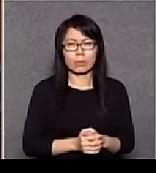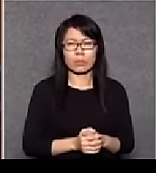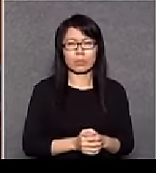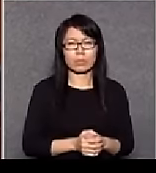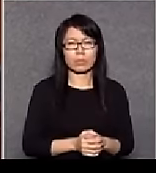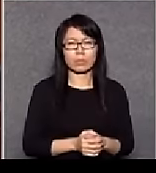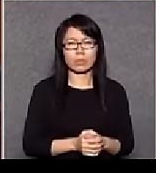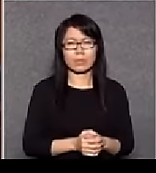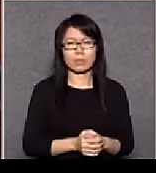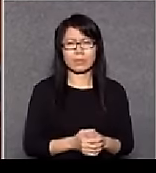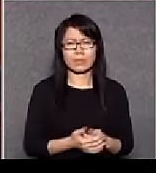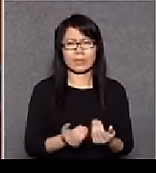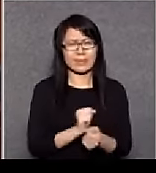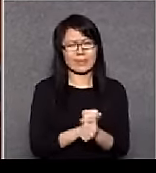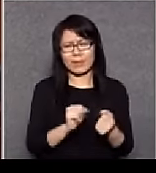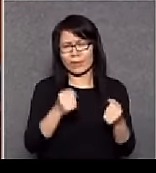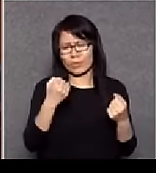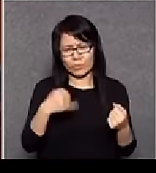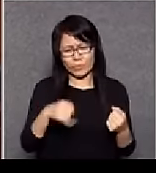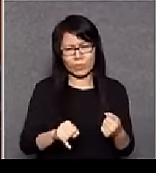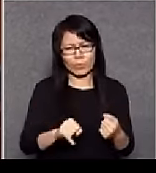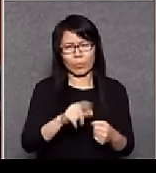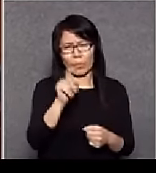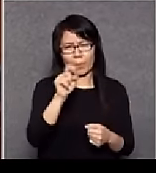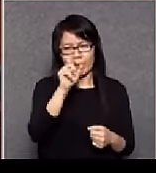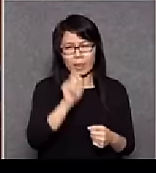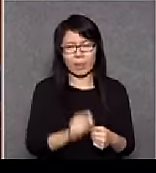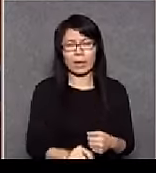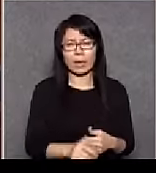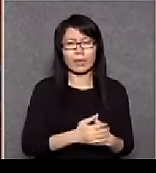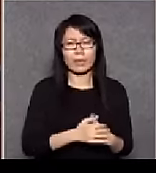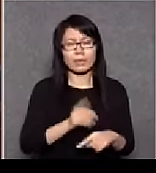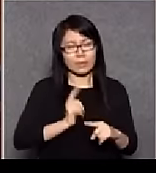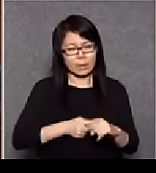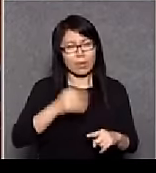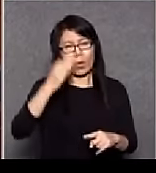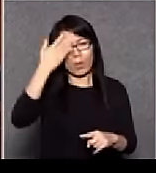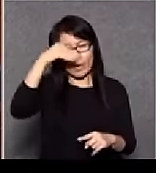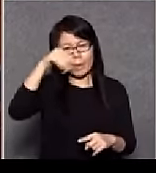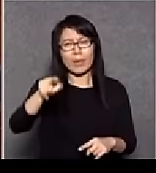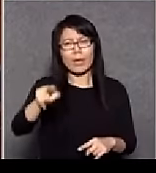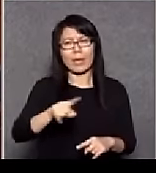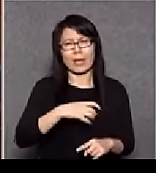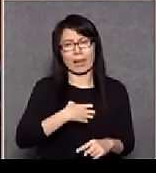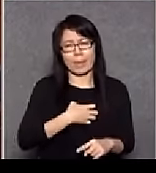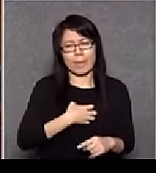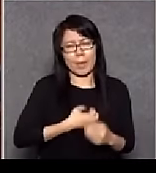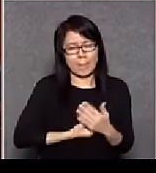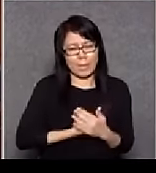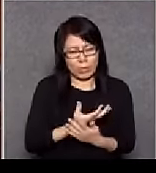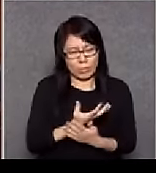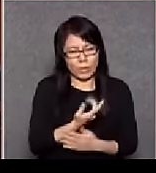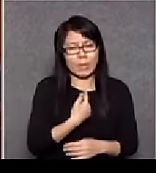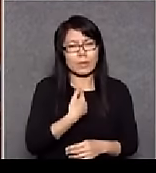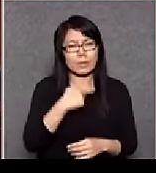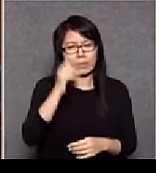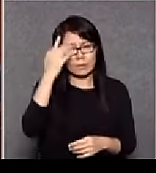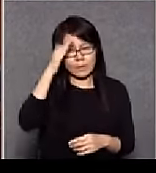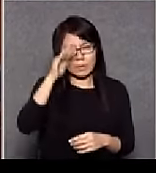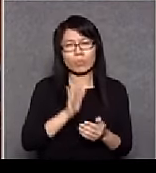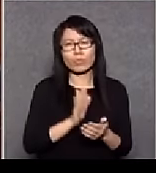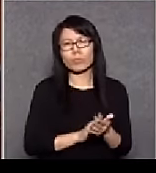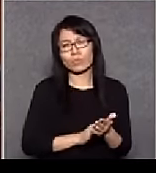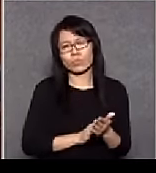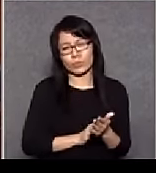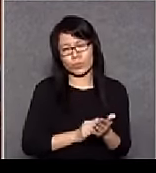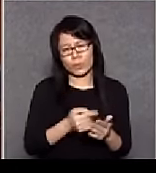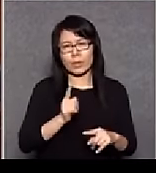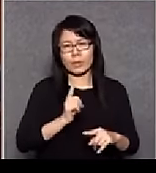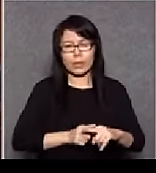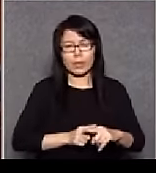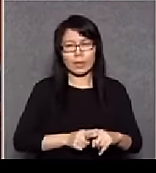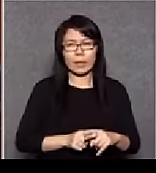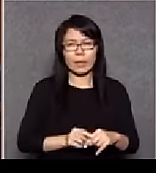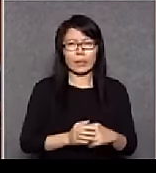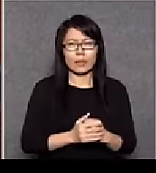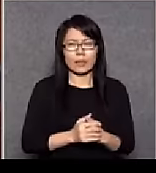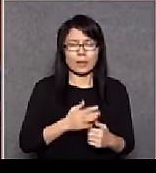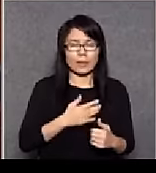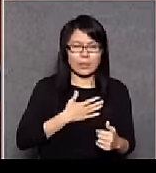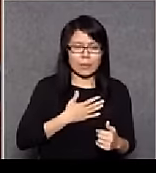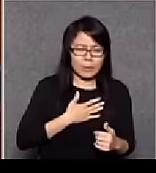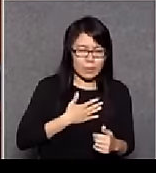那這就是解決不了問題的當然我可以明白你的情感的表達很欣賞你憂慮憂憂